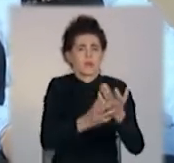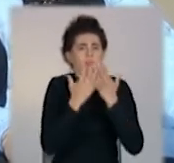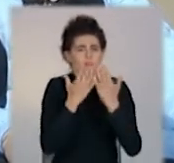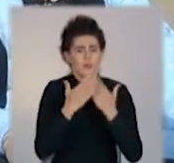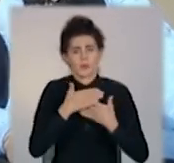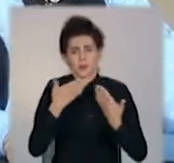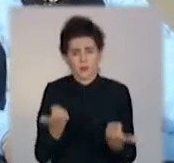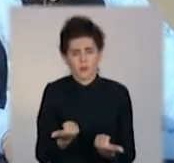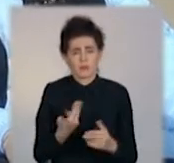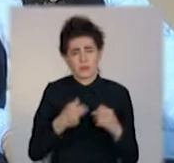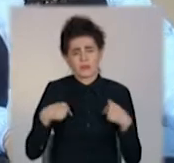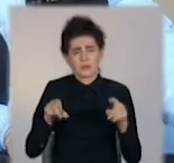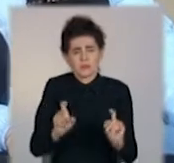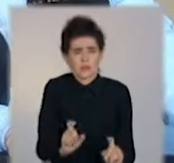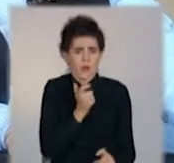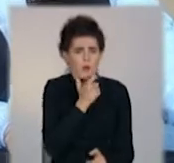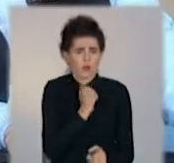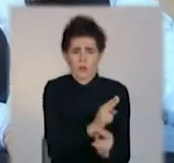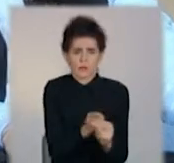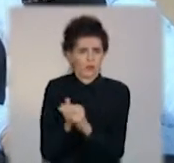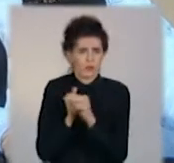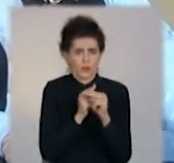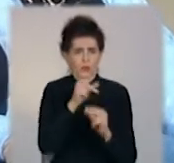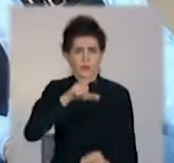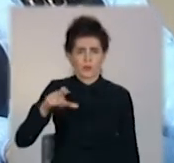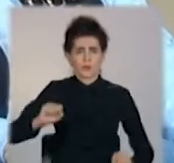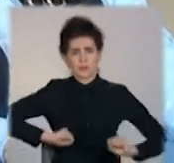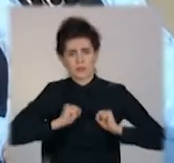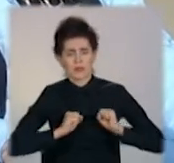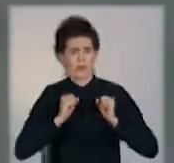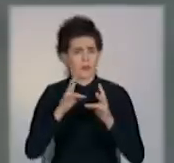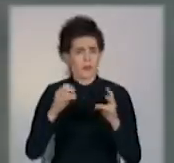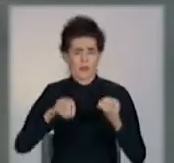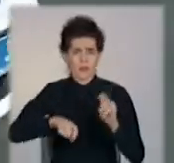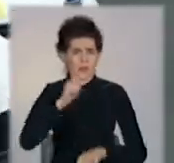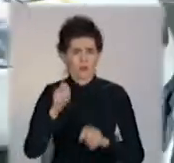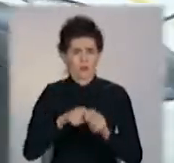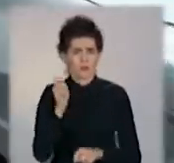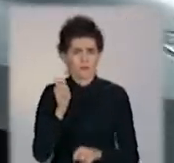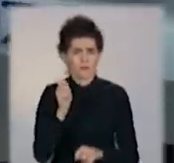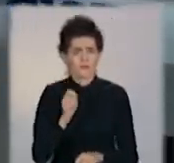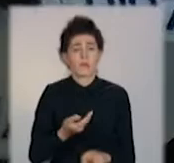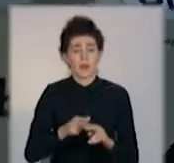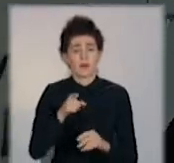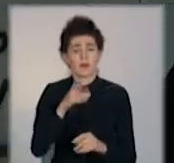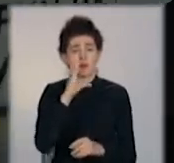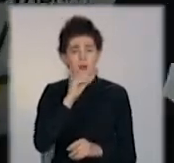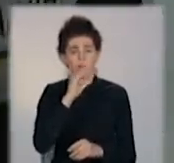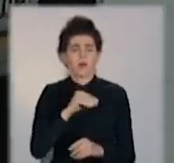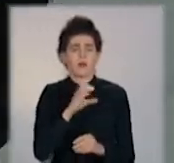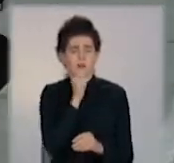ми сіли, акуратно, тут нікому не мешаємо, постараємося не нарушати. Уникайте скупчень людей,